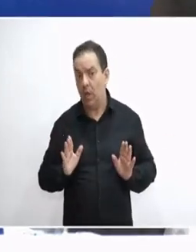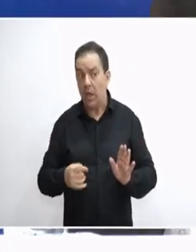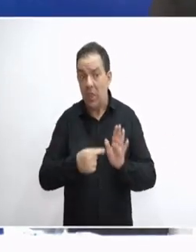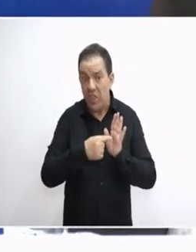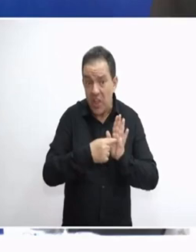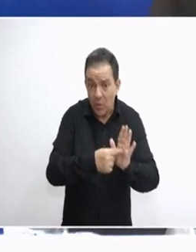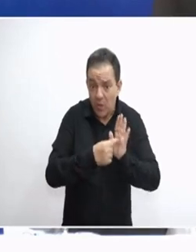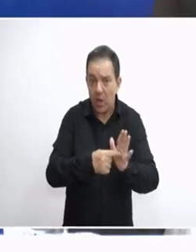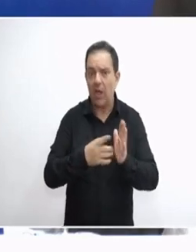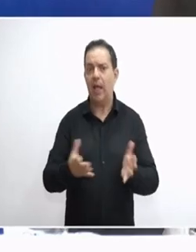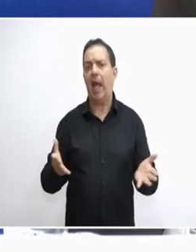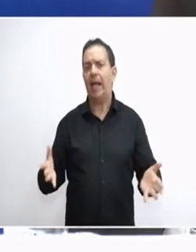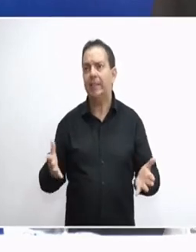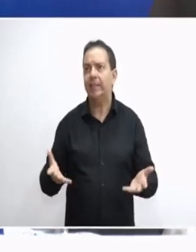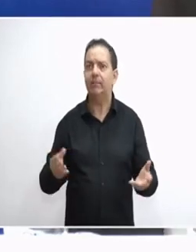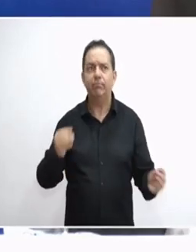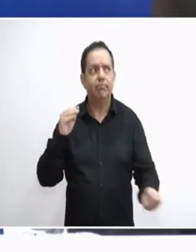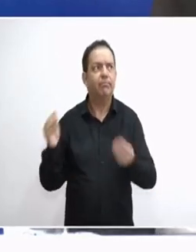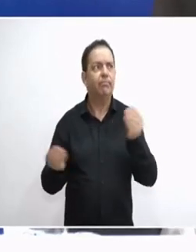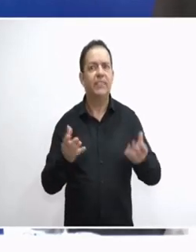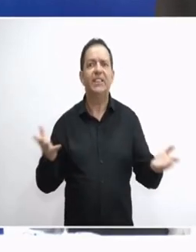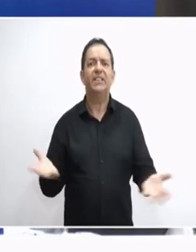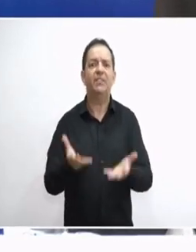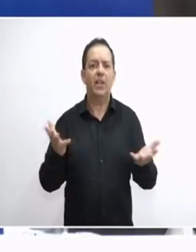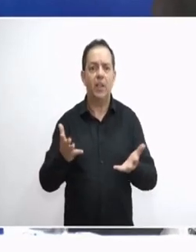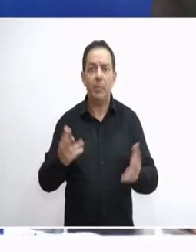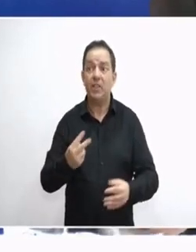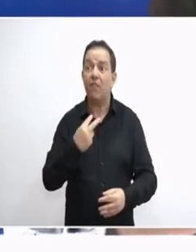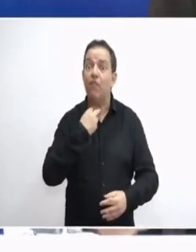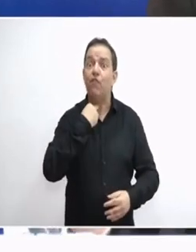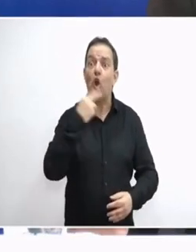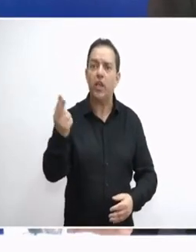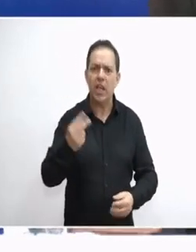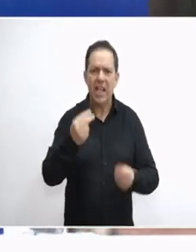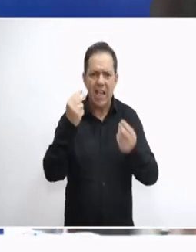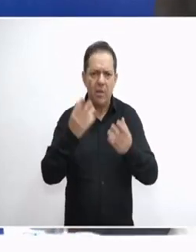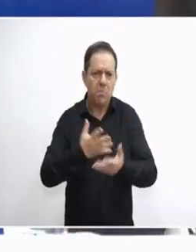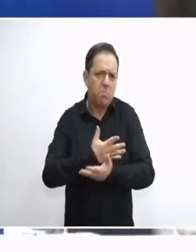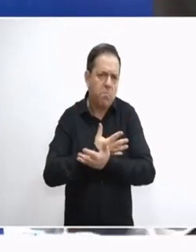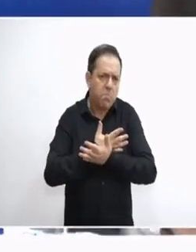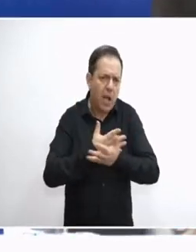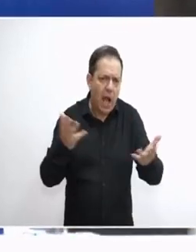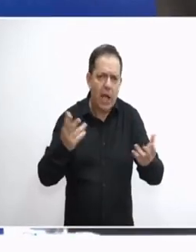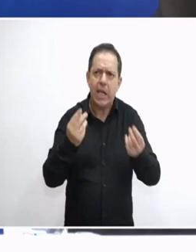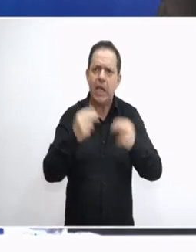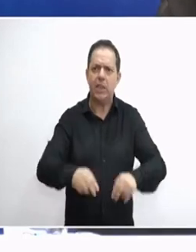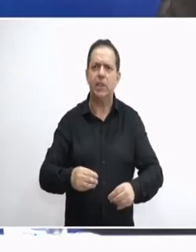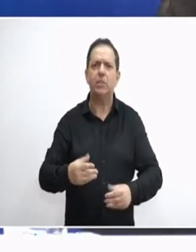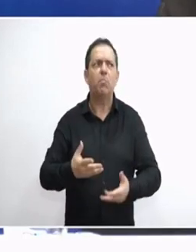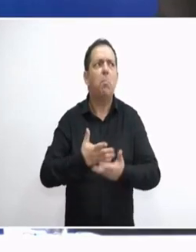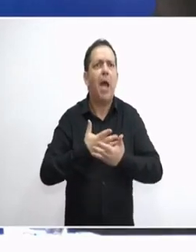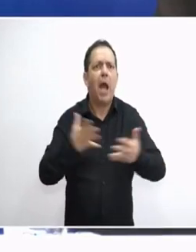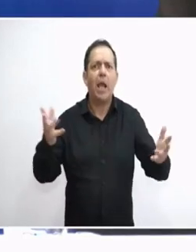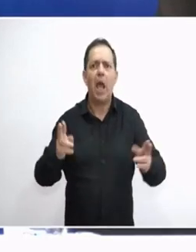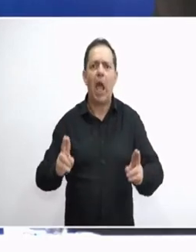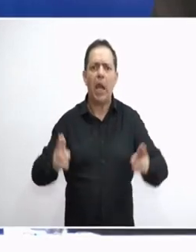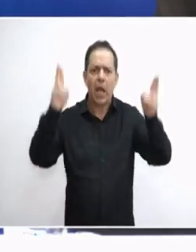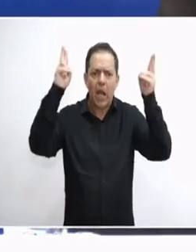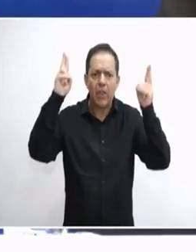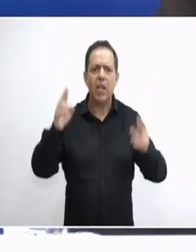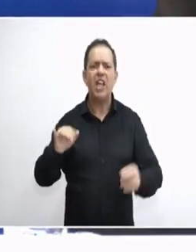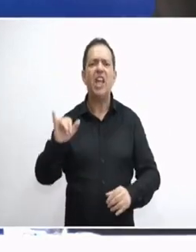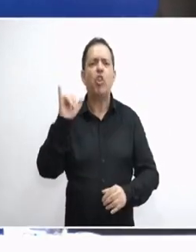προβάλλουμε και προφέρουμε ακριβώς τι συμβαίνει, σε μια πολύ δυνατή φωνή και οι λύσεις είναι τεράστιες. Έχουμε άφθονη ενέργεια, άμα το θέλετε, στο